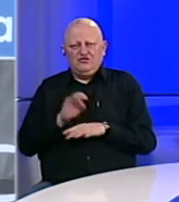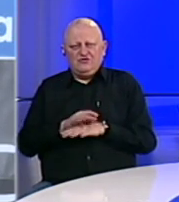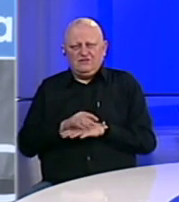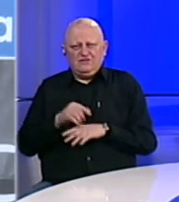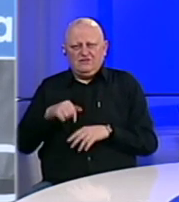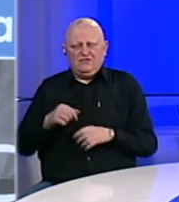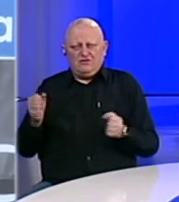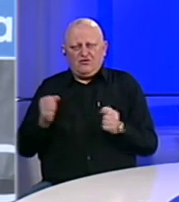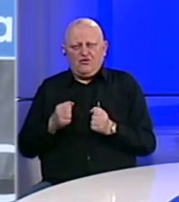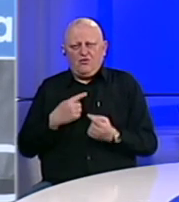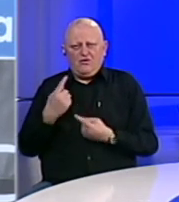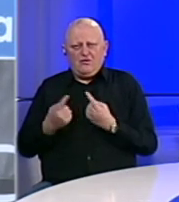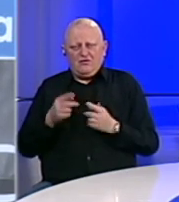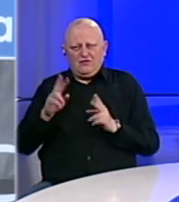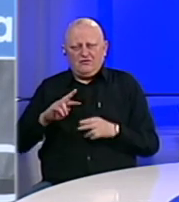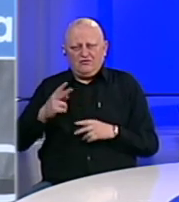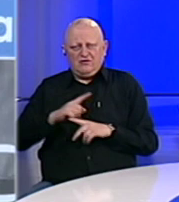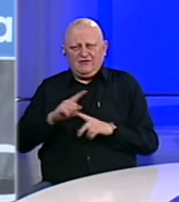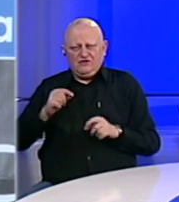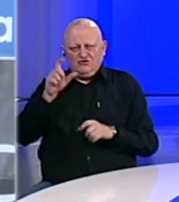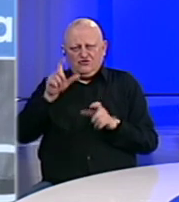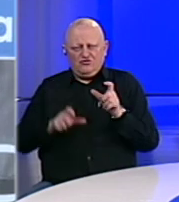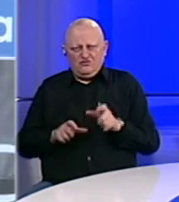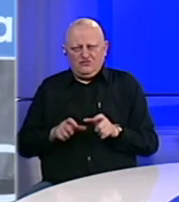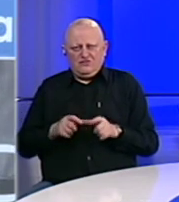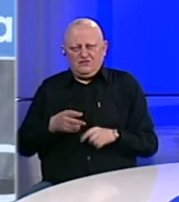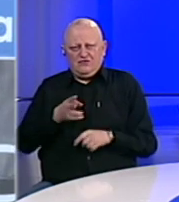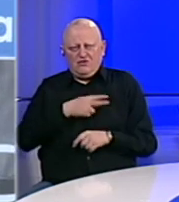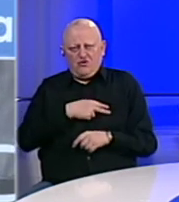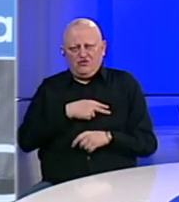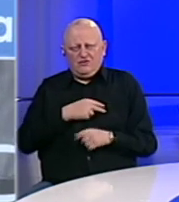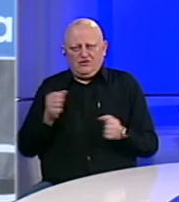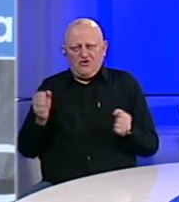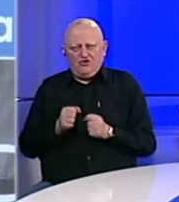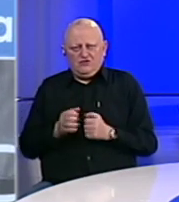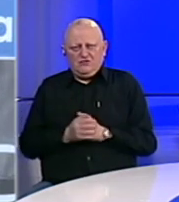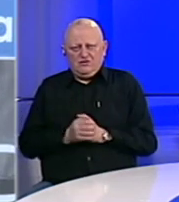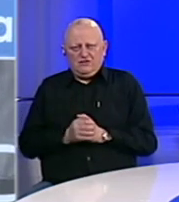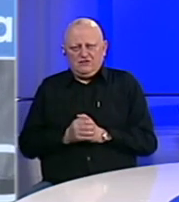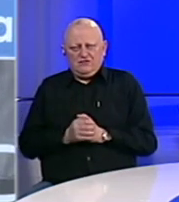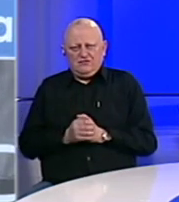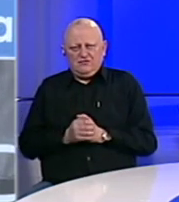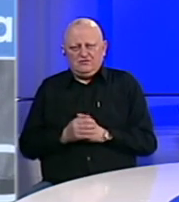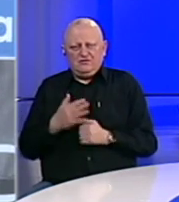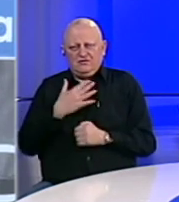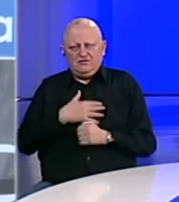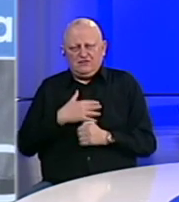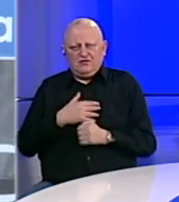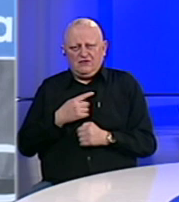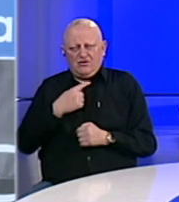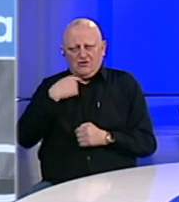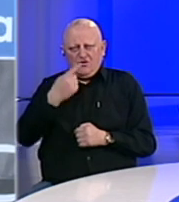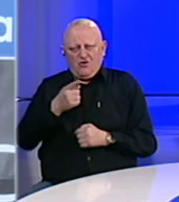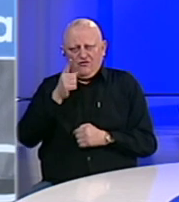u ovoj veoma ozbiljnoj situaciji imamo i drugu vrsto ljudi. Odgovorniji i ozbiljniji. Želim ipak